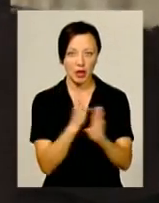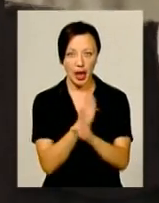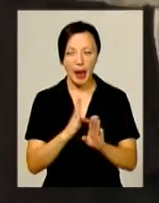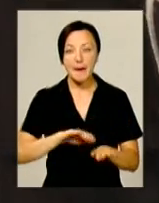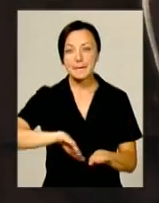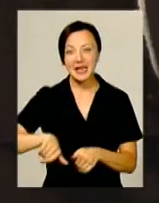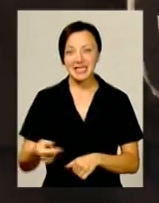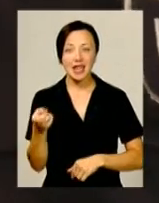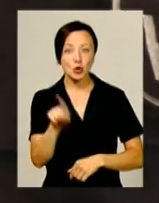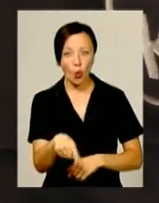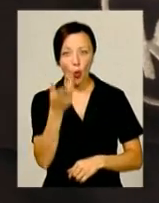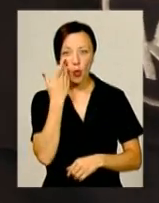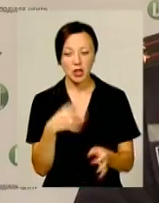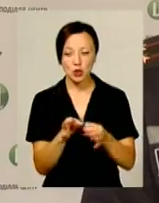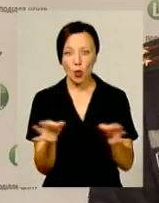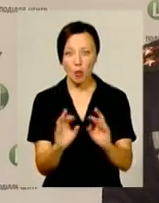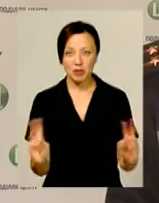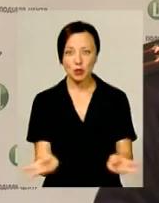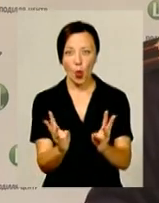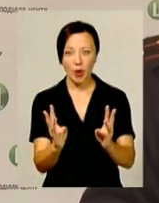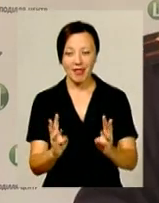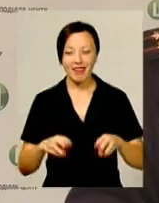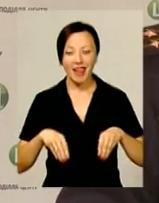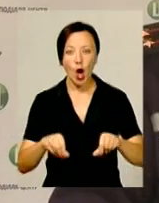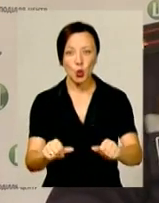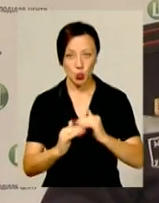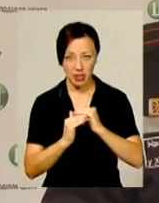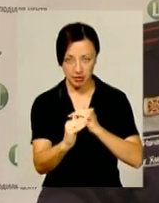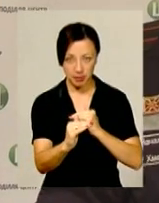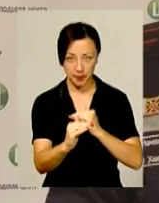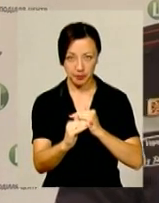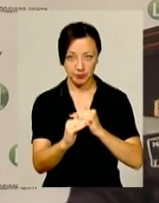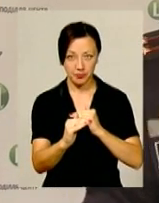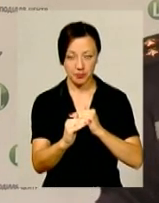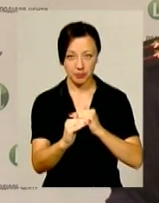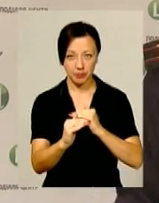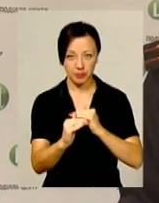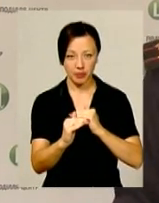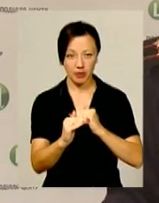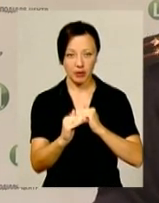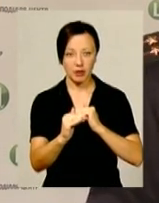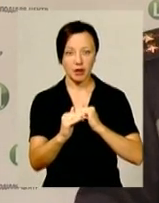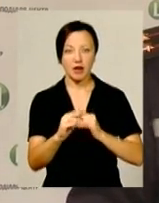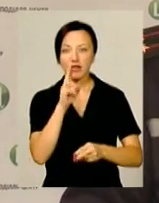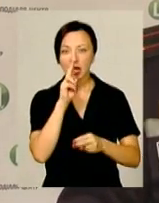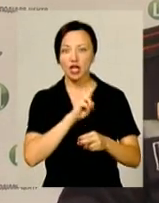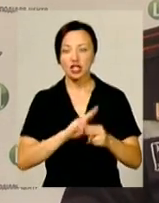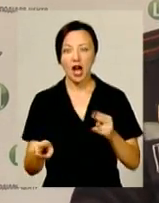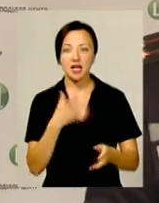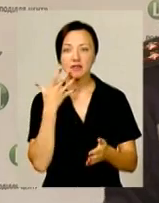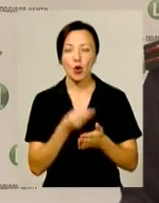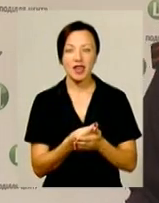Після того, як солома згоріла на ґрунті, він втрачає свої